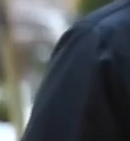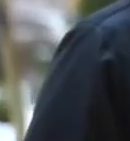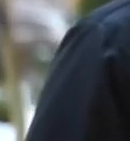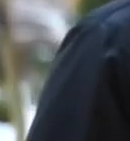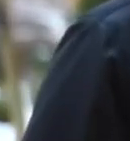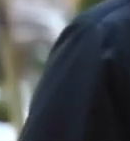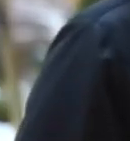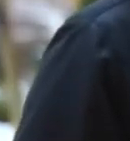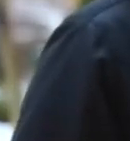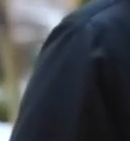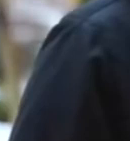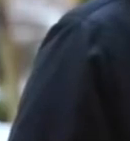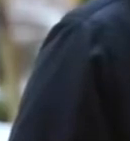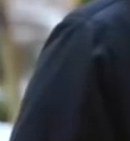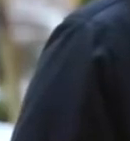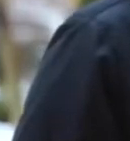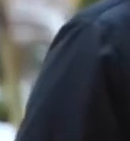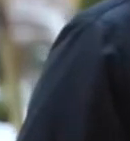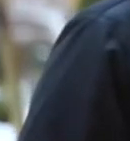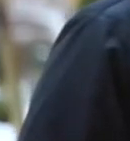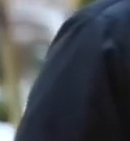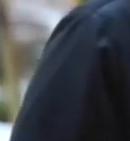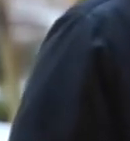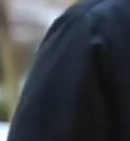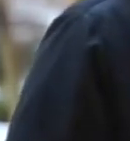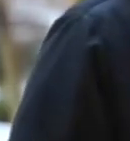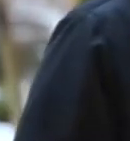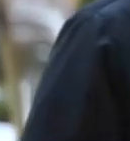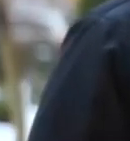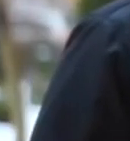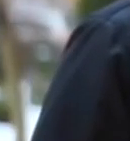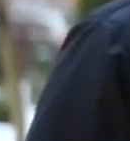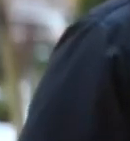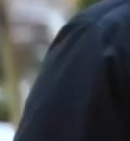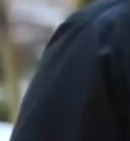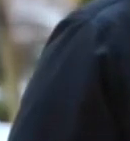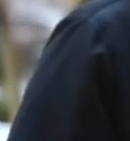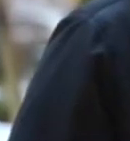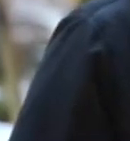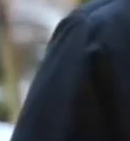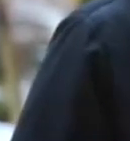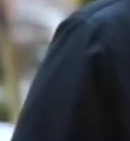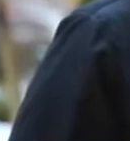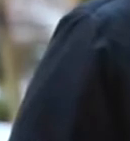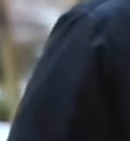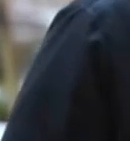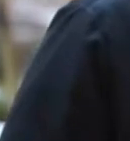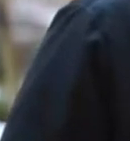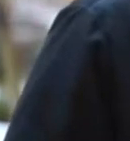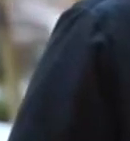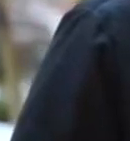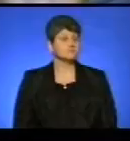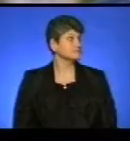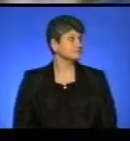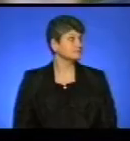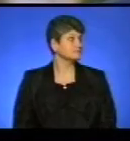Ми фіксували порушення як до дня голосування, так і в день тиші, так і, відповідно, в сам день виборів. До дня голосування треба